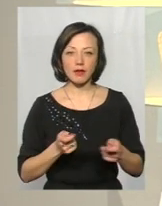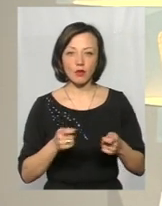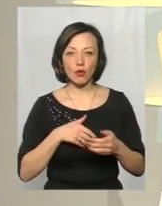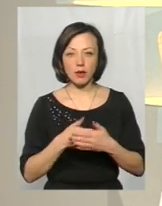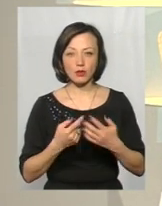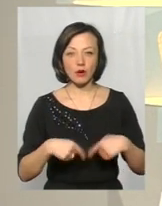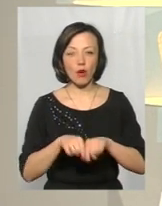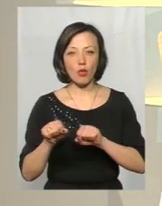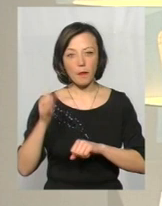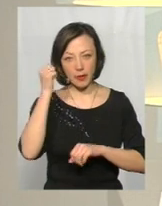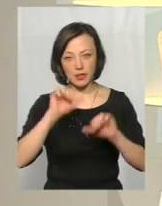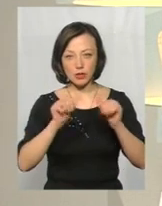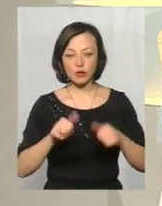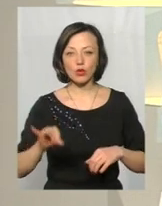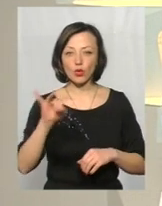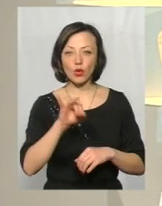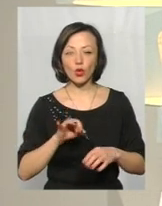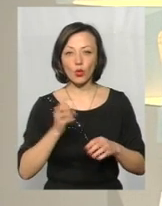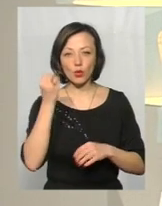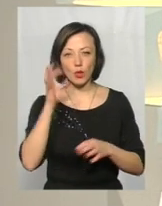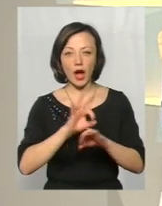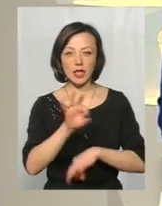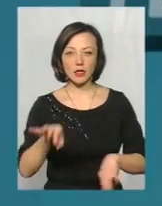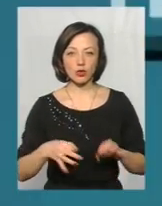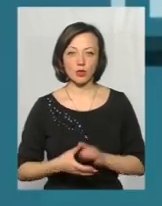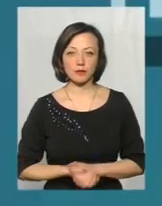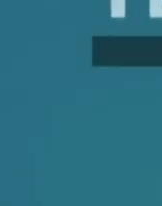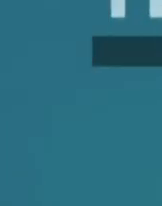організації охорени пам'яток історії культури та архітектури. Прошу.